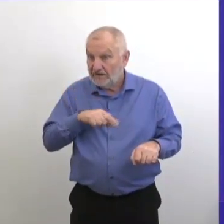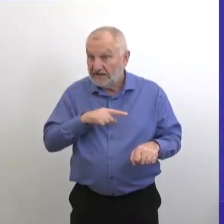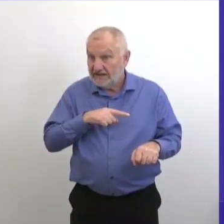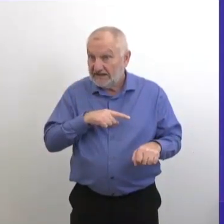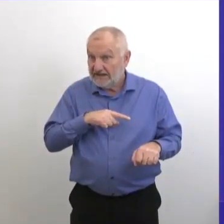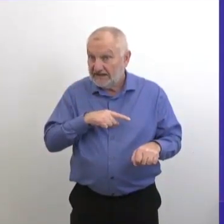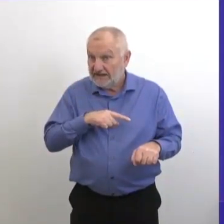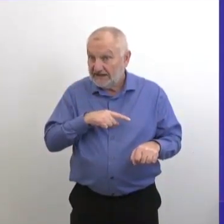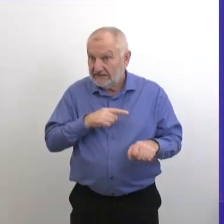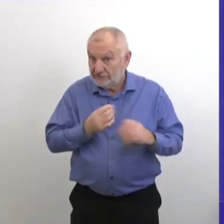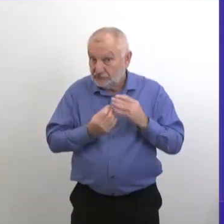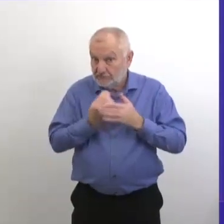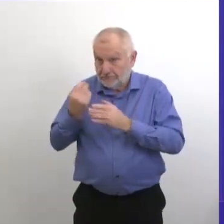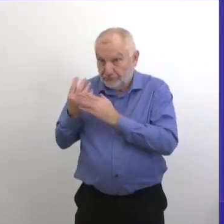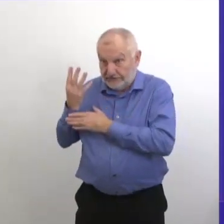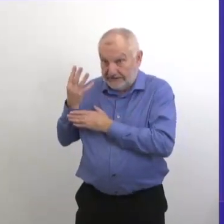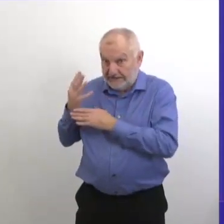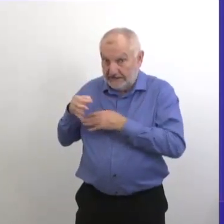notre arriéré